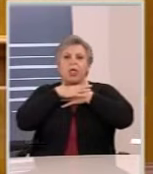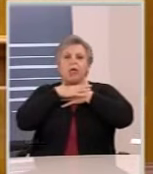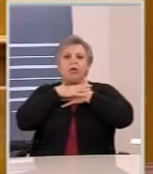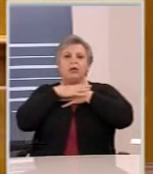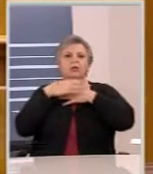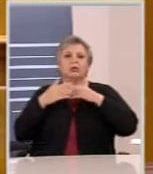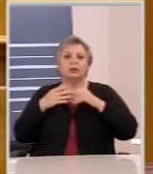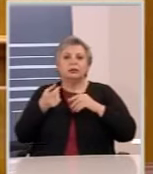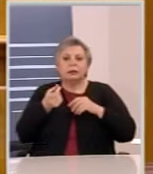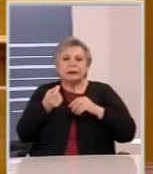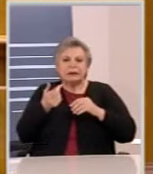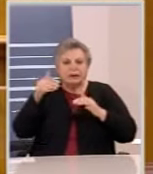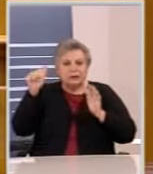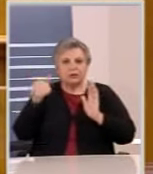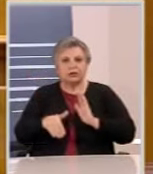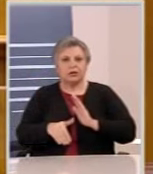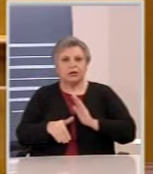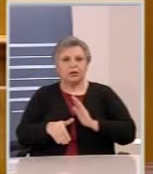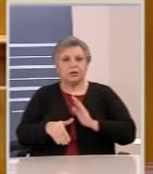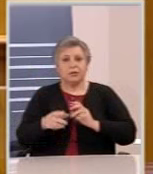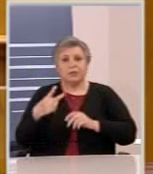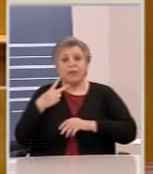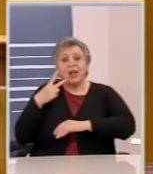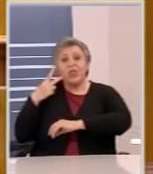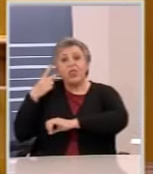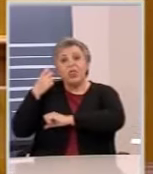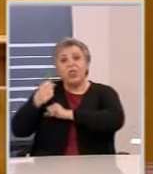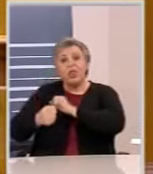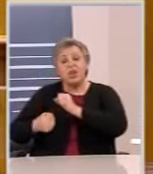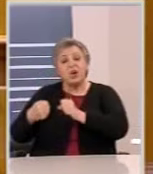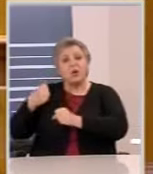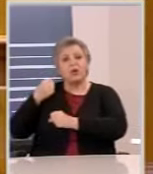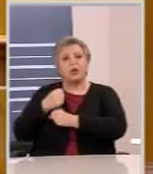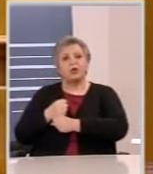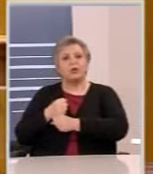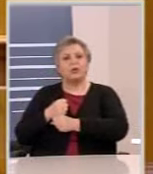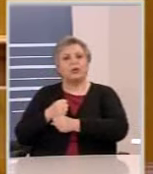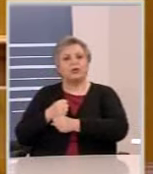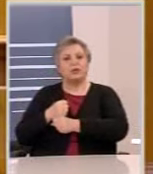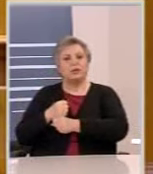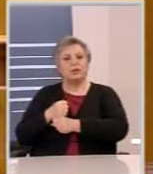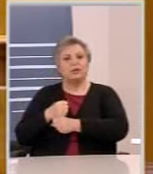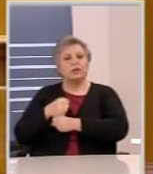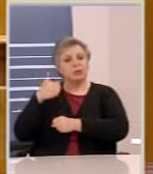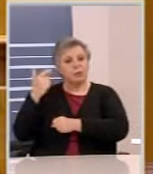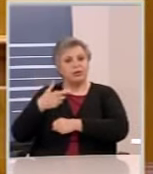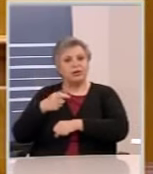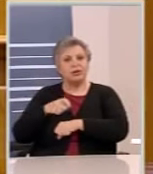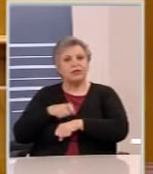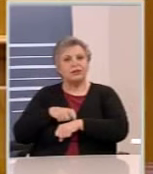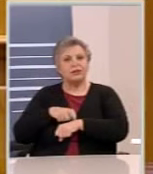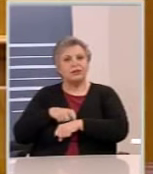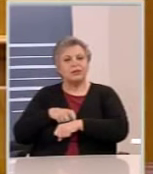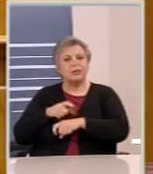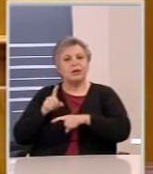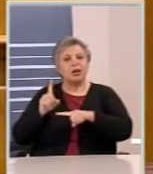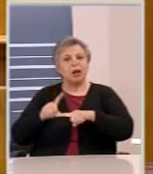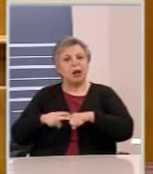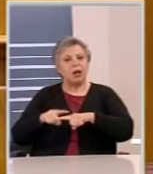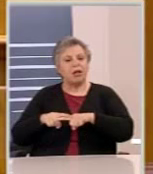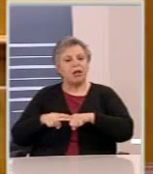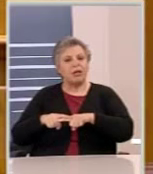Και σήμερα, μετά από δύο χρόνια, φτάνει στο σημείο η χώρα αυτή να έχει επιστρέψει